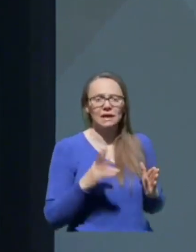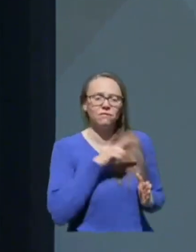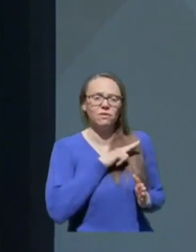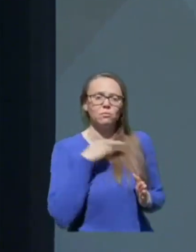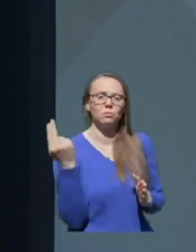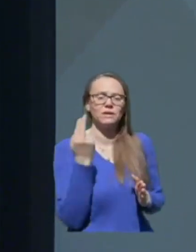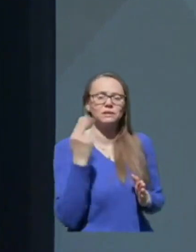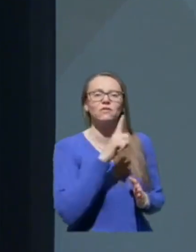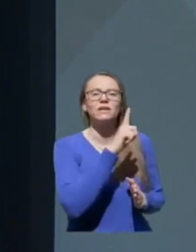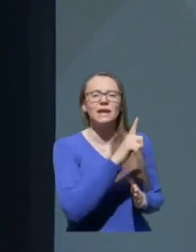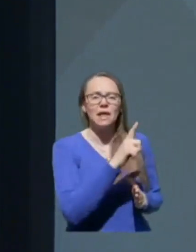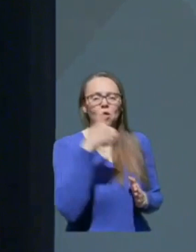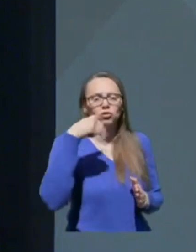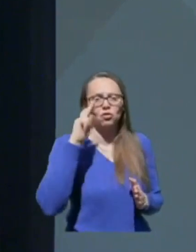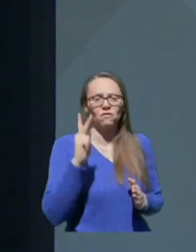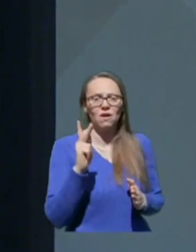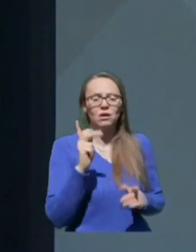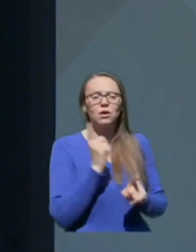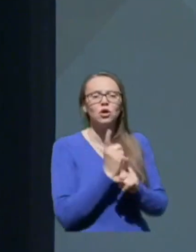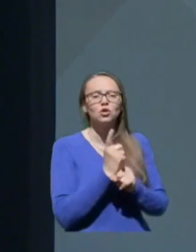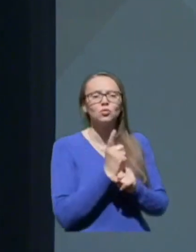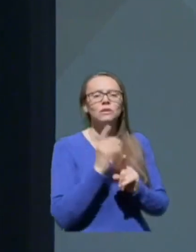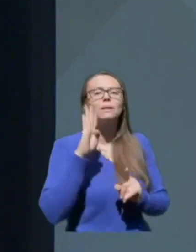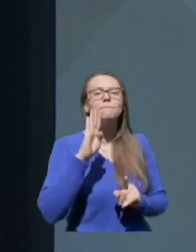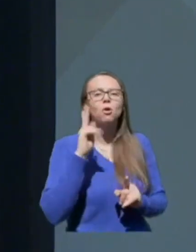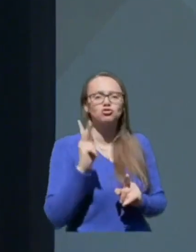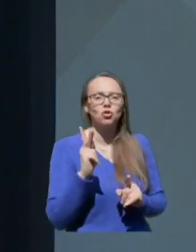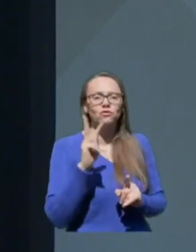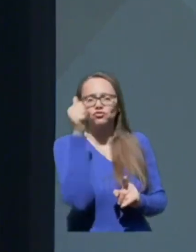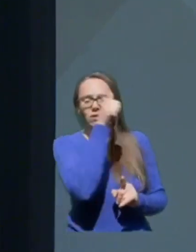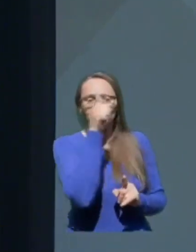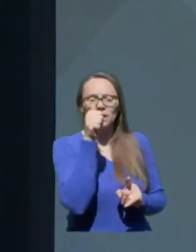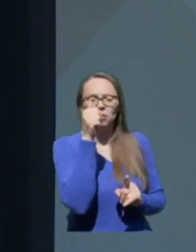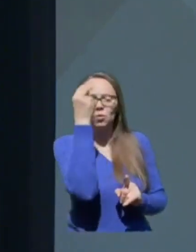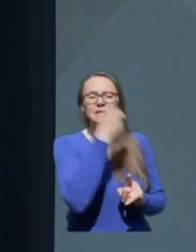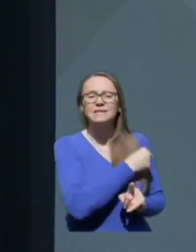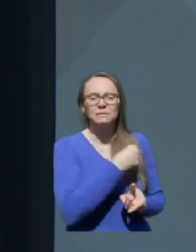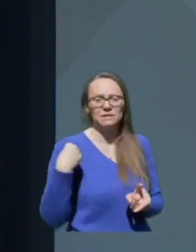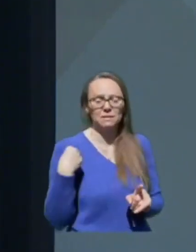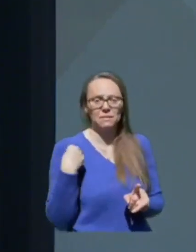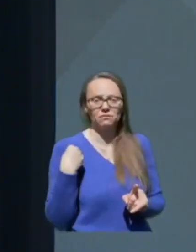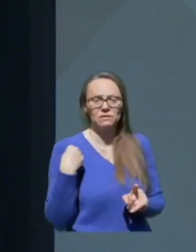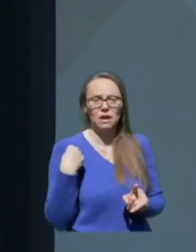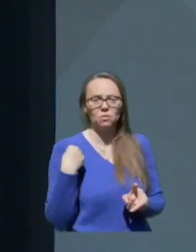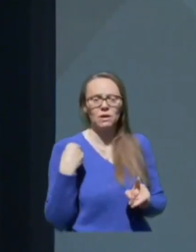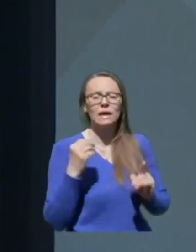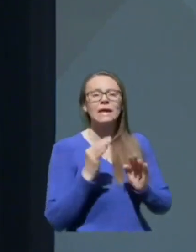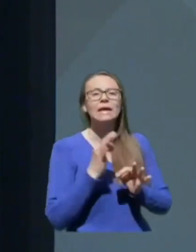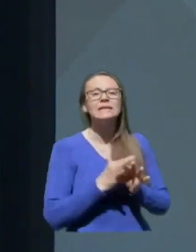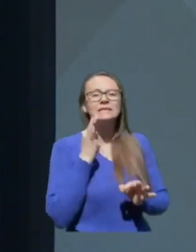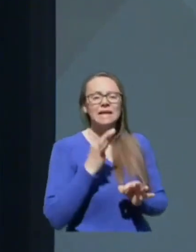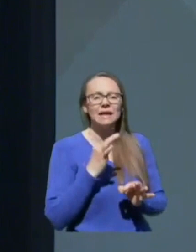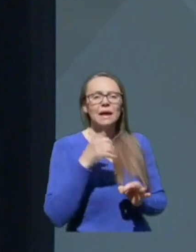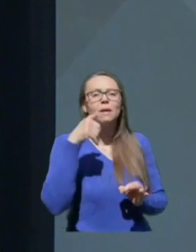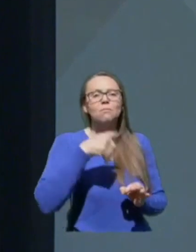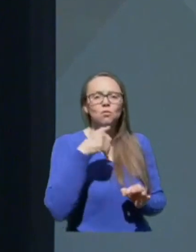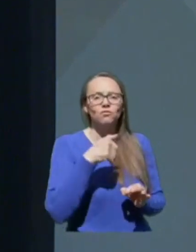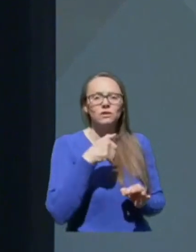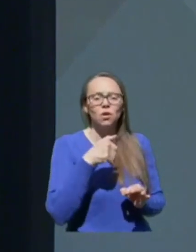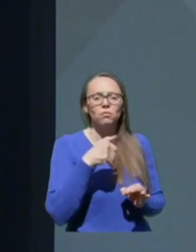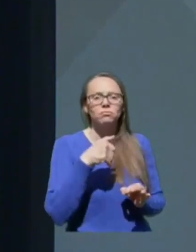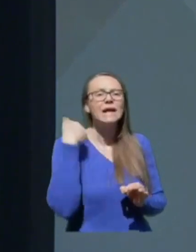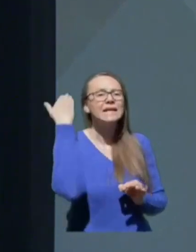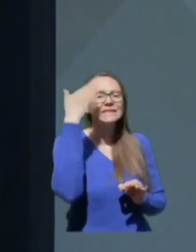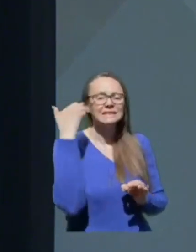Leona Novaka, Perana Boškoviča v imenu Srbske pravoslavne cerkve v Sloveniji, muftijo islamske skupnosti v